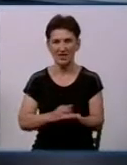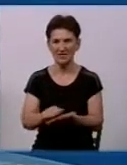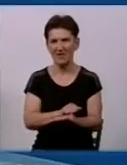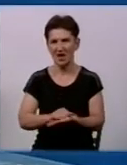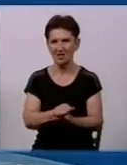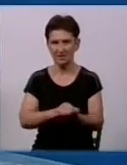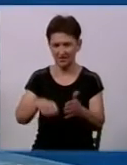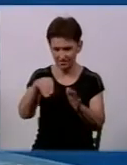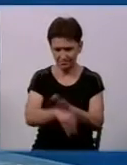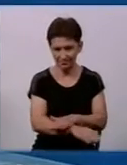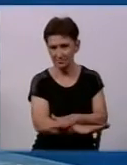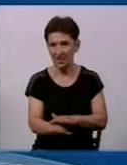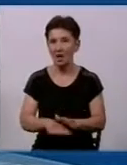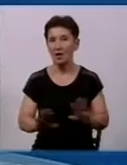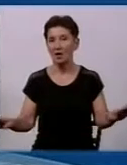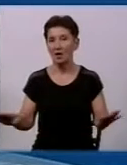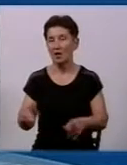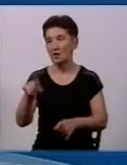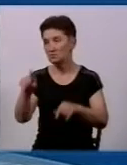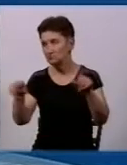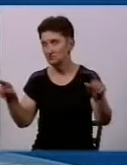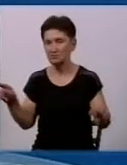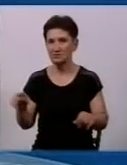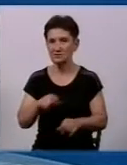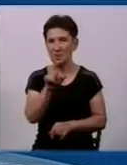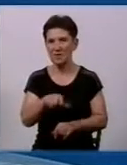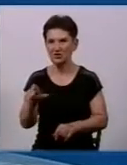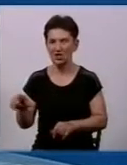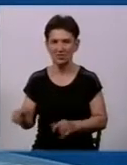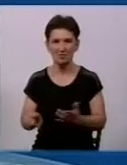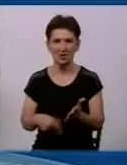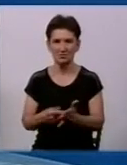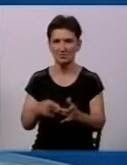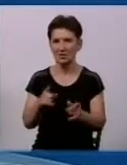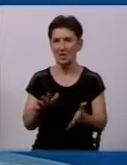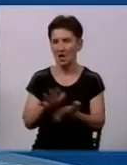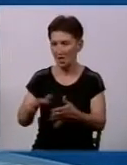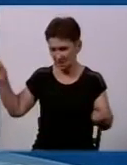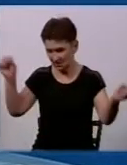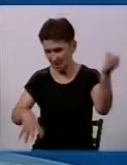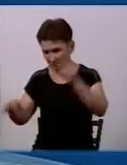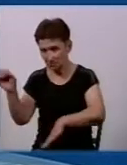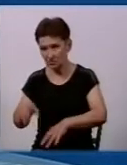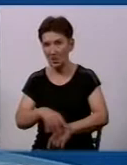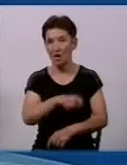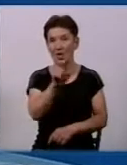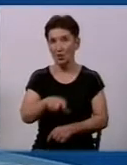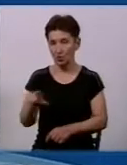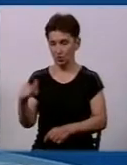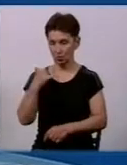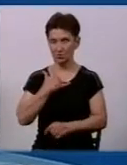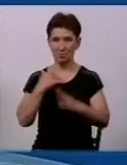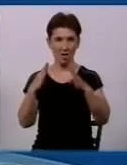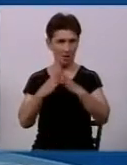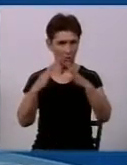нерадивими господарями і мешканцями міста закидані сміттям. Тобто людина проводила в себе дома ремонт